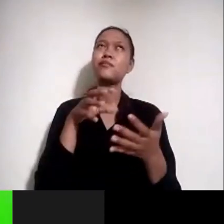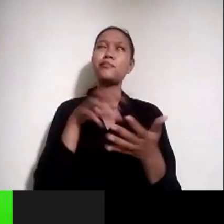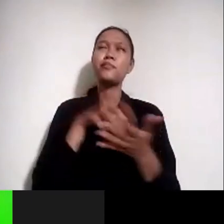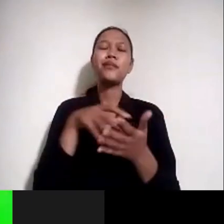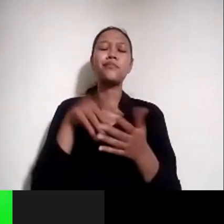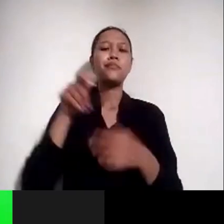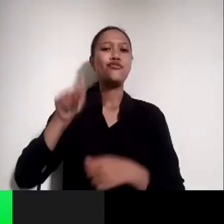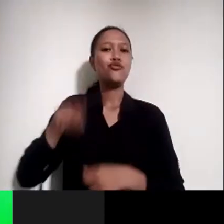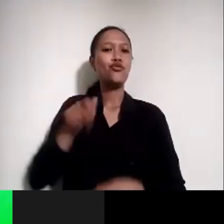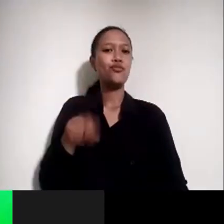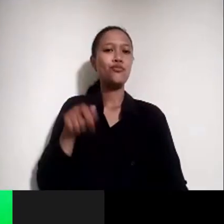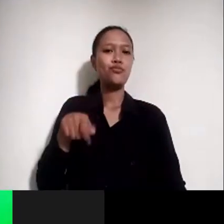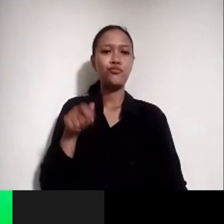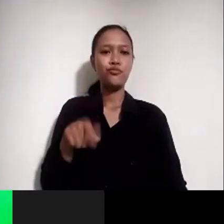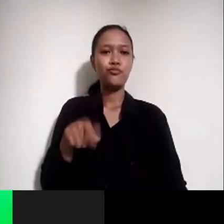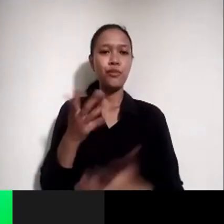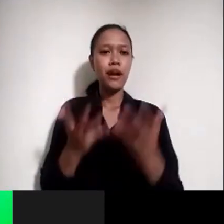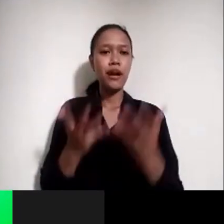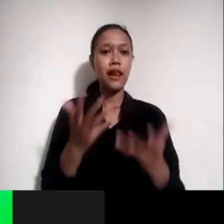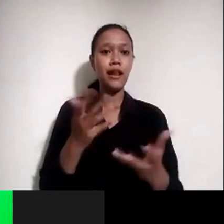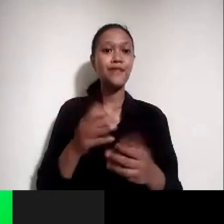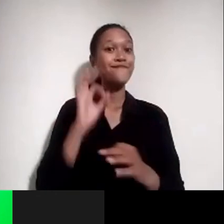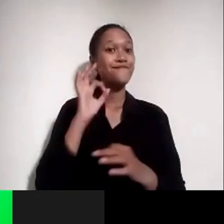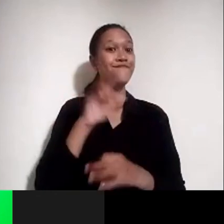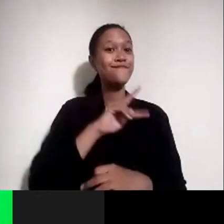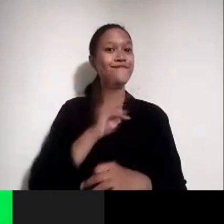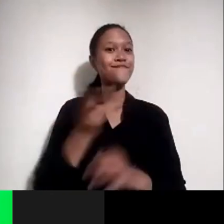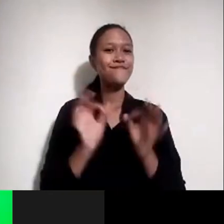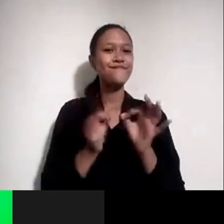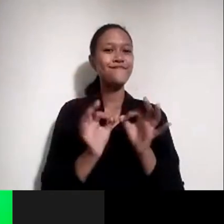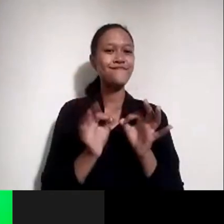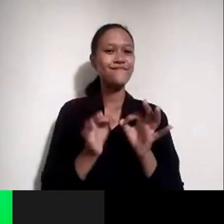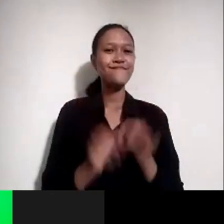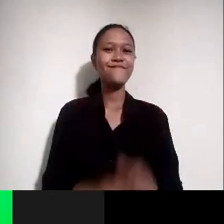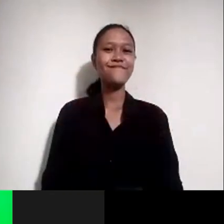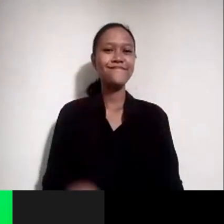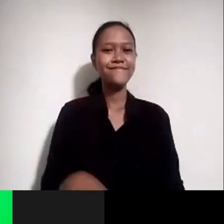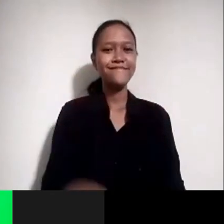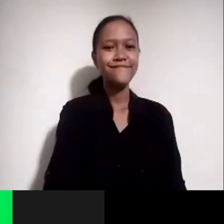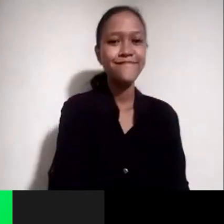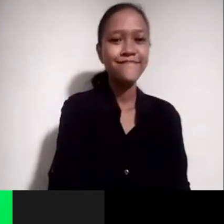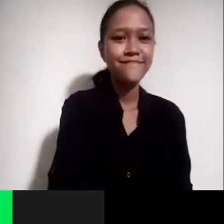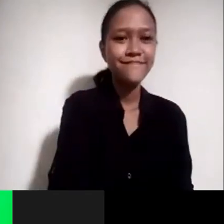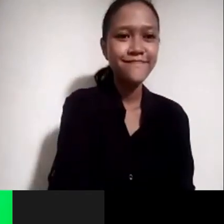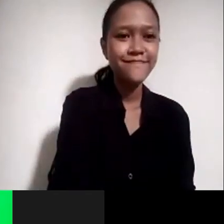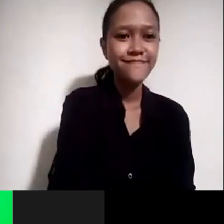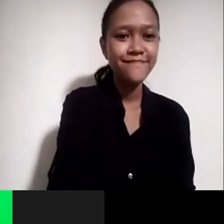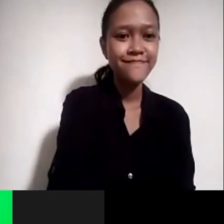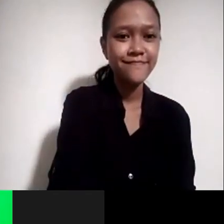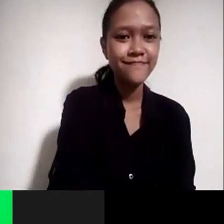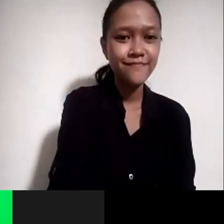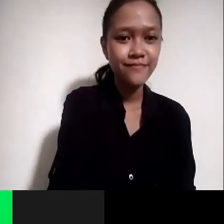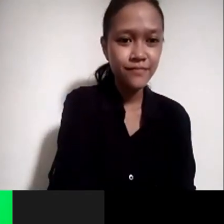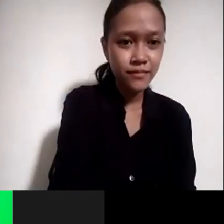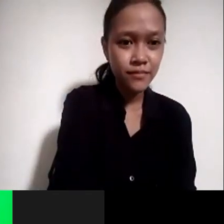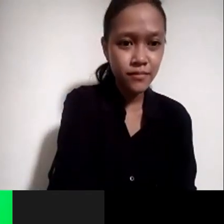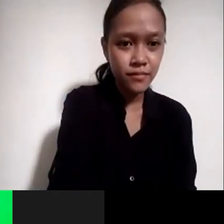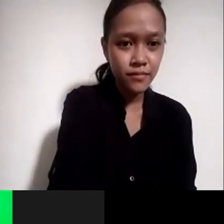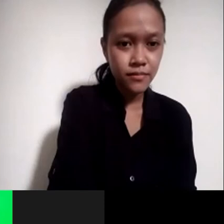aksesibilitas, itu juga kita bisa mengukur bagaimana sentimen publik, dan juga bagaimana pengalaman teman-teman.